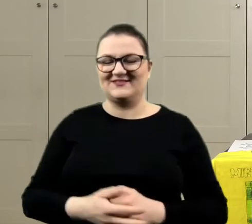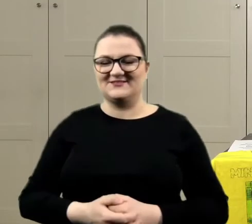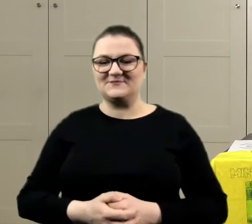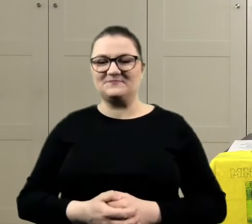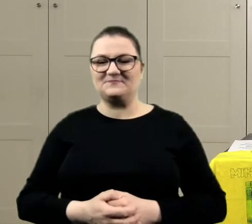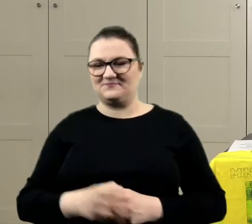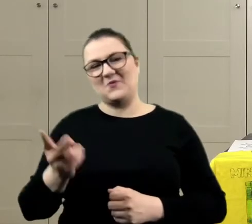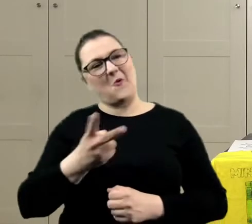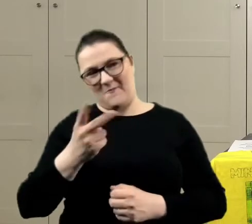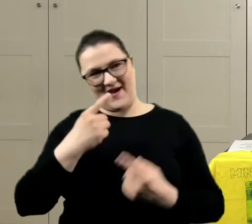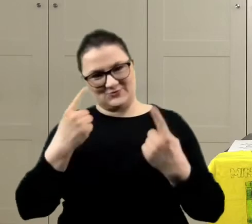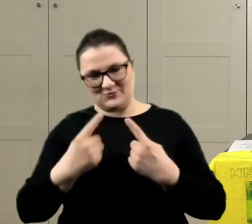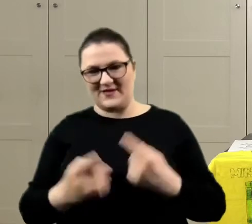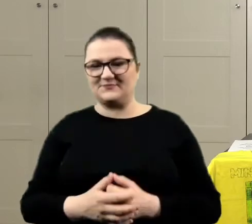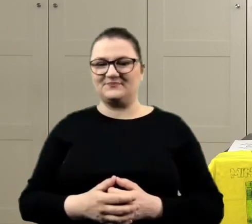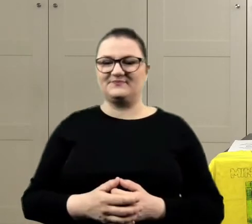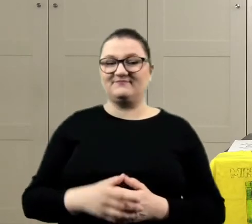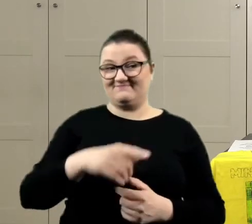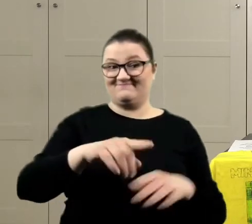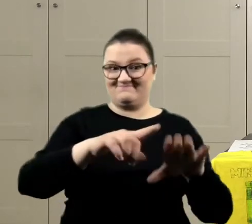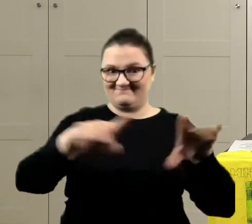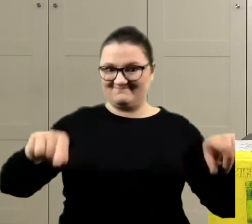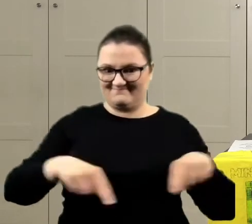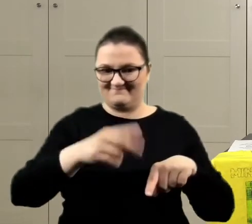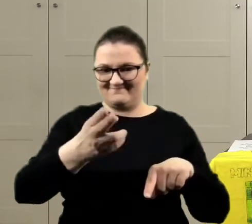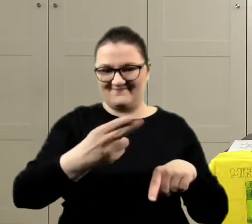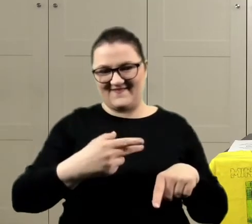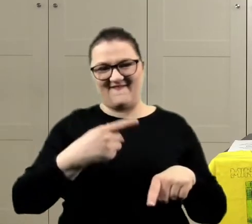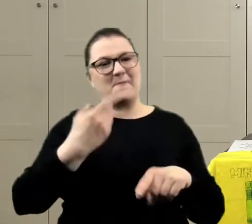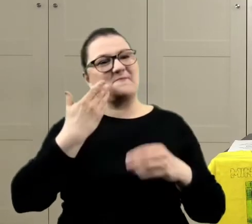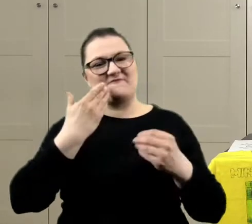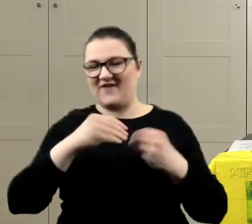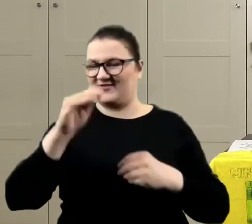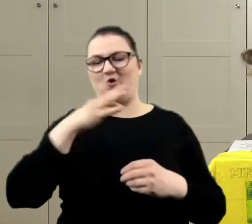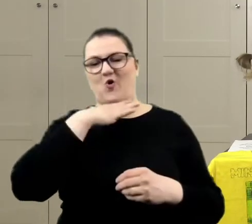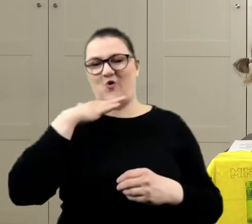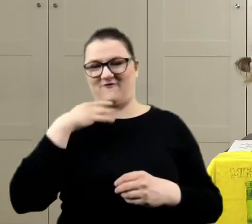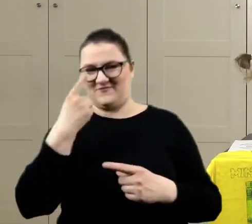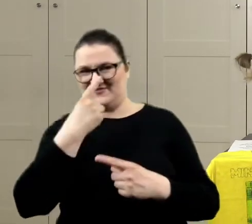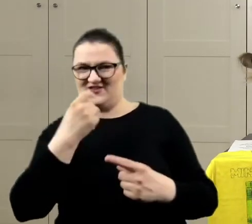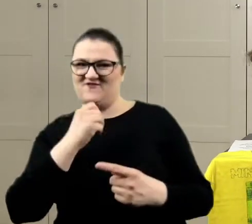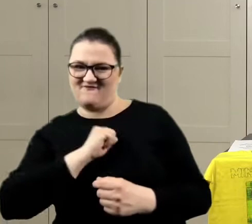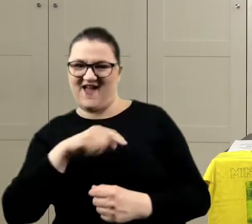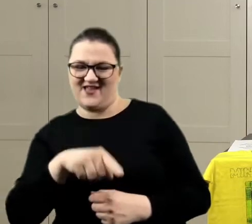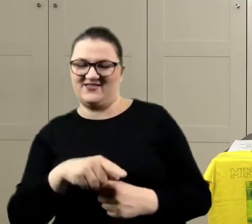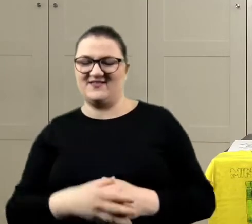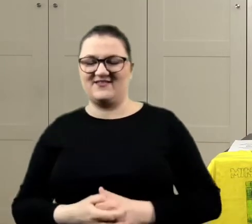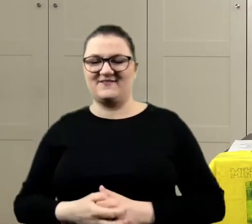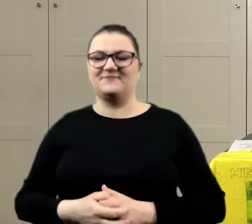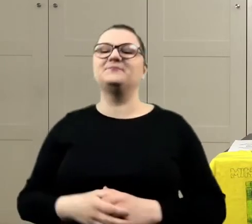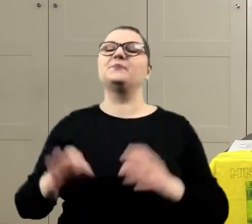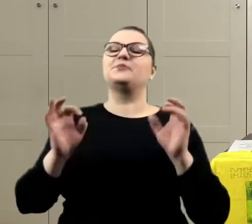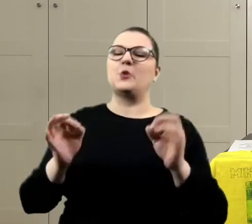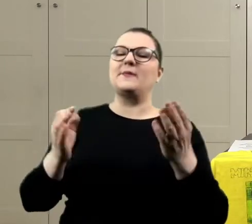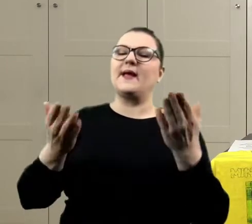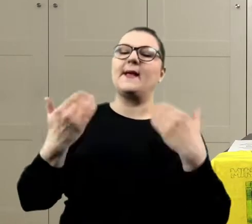Oba są super. No, ten jest bardziej kolorowy. To ja myślę, że on jest fajny. Że jest całkiem fajny. Dobra. Dalej,